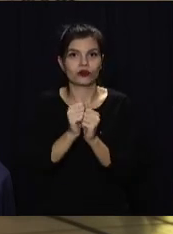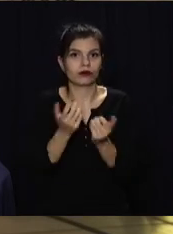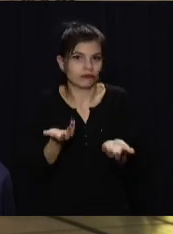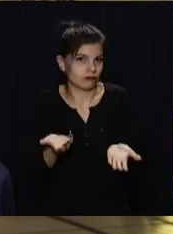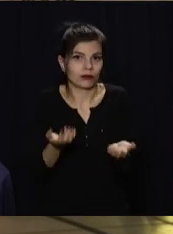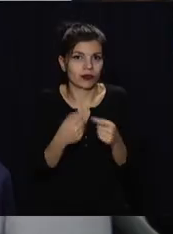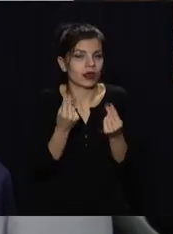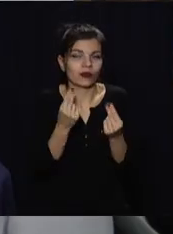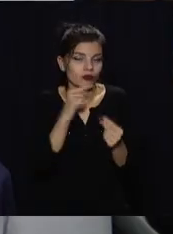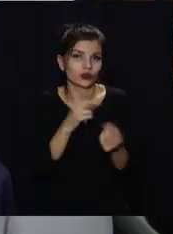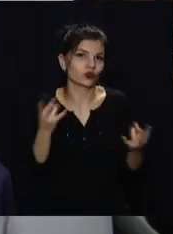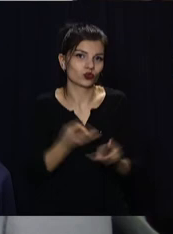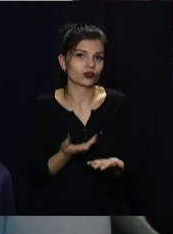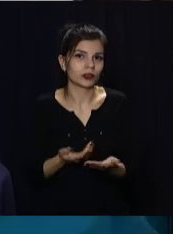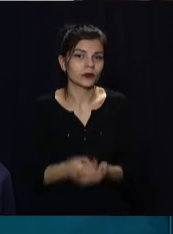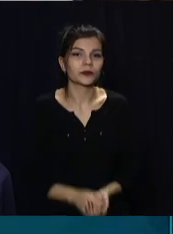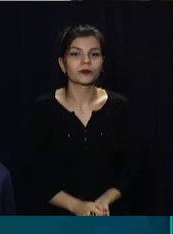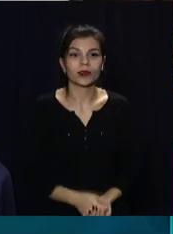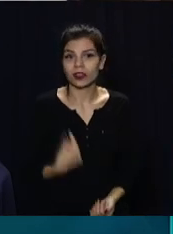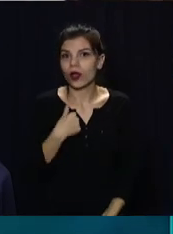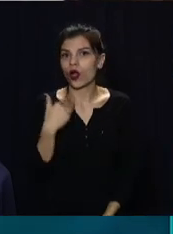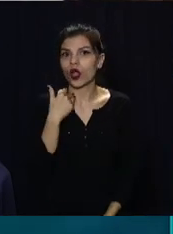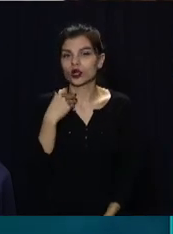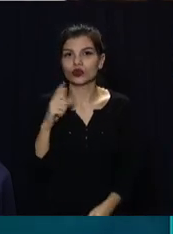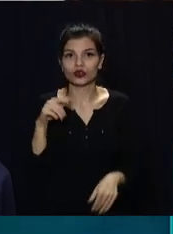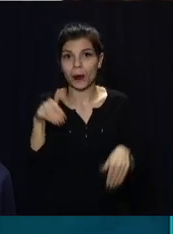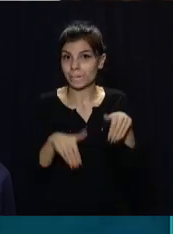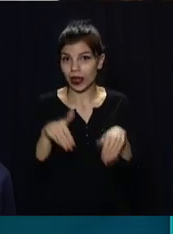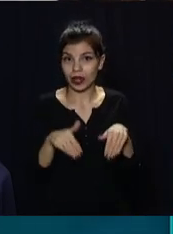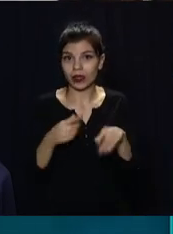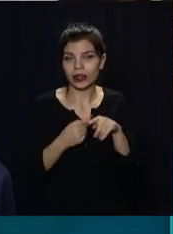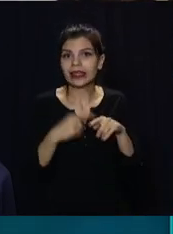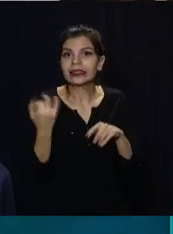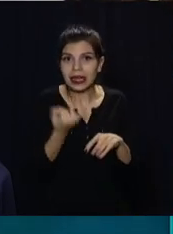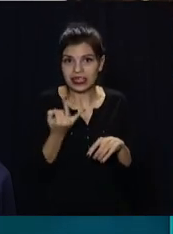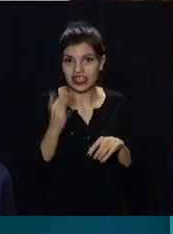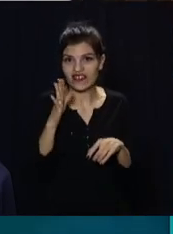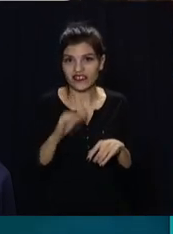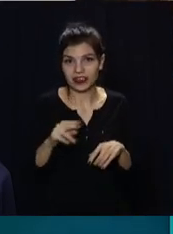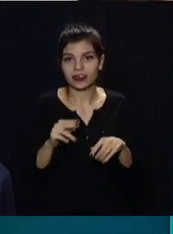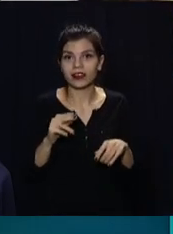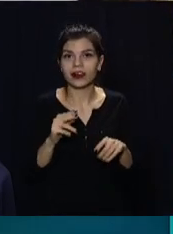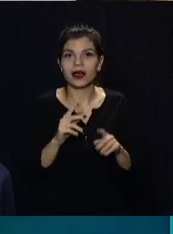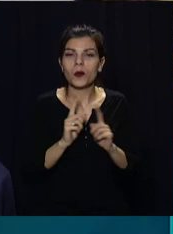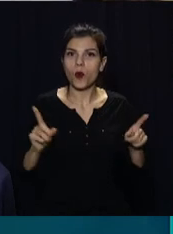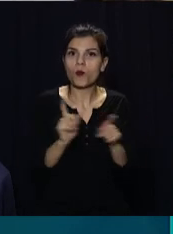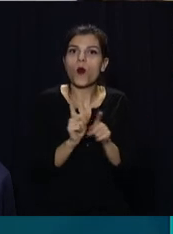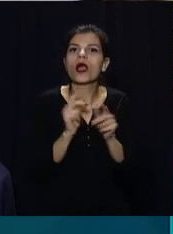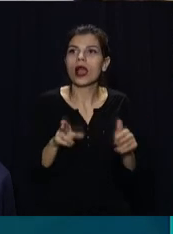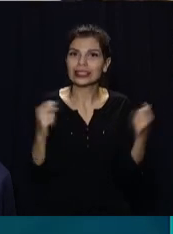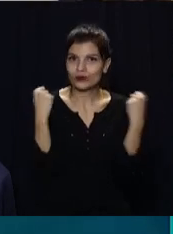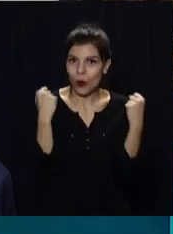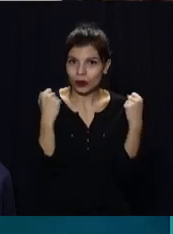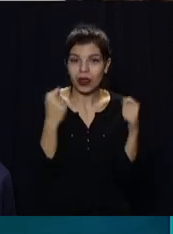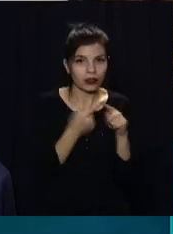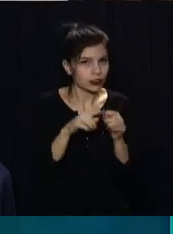средства нужны. Мені кажуть, балет – це цікавий від, відчасті, навіть якогось спорту. Це дуже